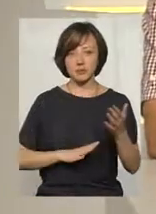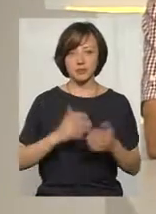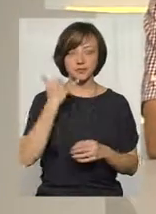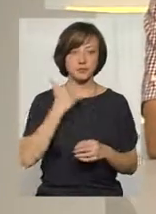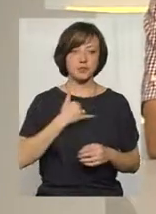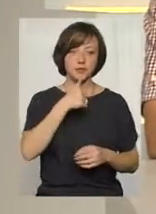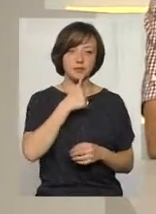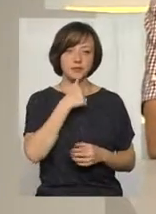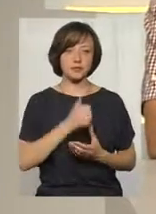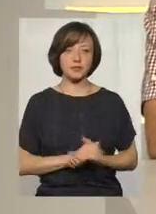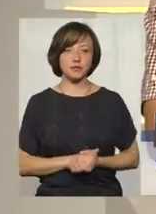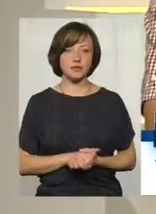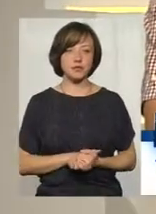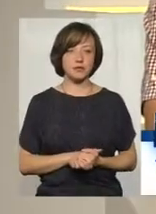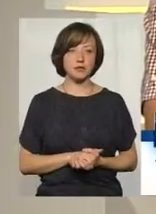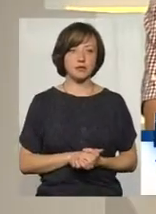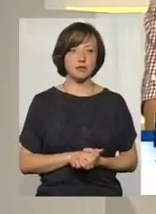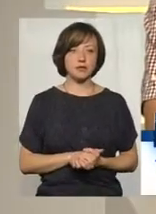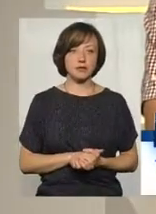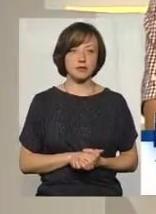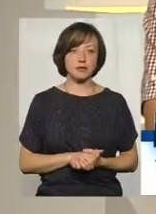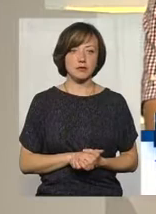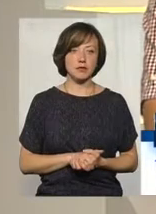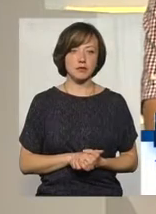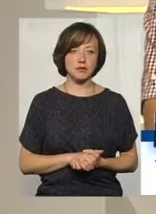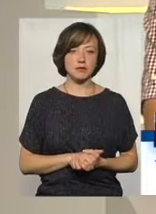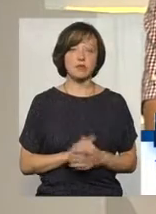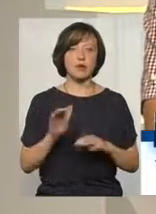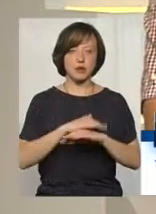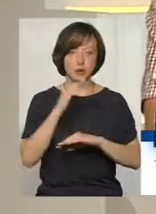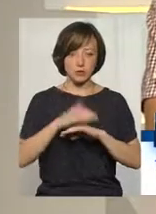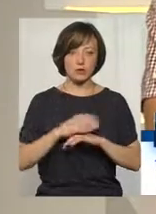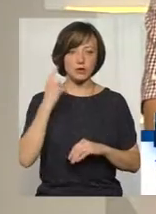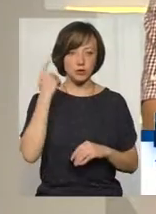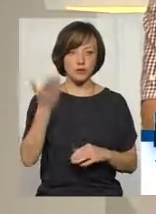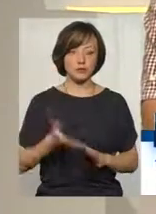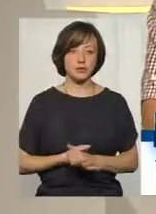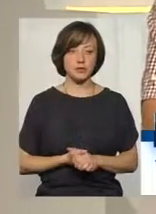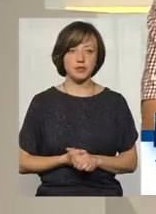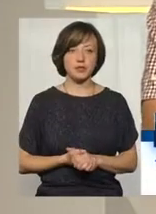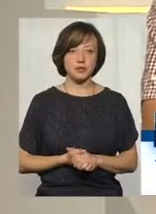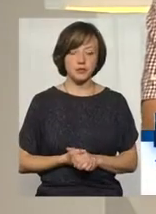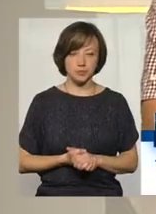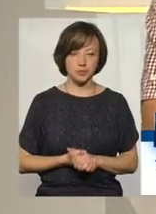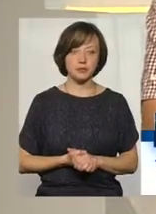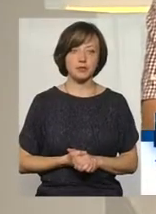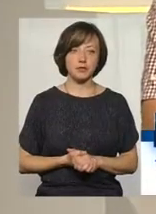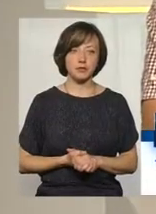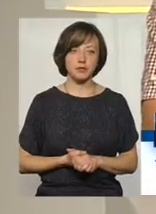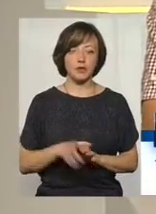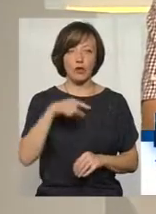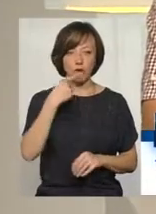Ще раз спробуємо вивести цей дзвіночок. Чи це вже інший? Доброго вечора. О, так, ми вас зараз чуємо. Доброго вечора. Алло? Так, так,